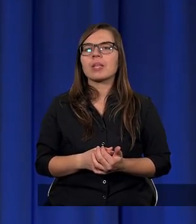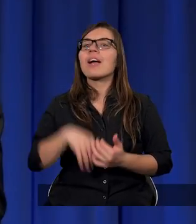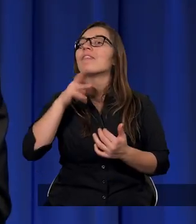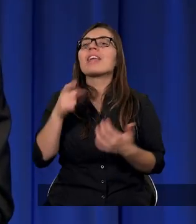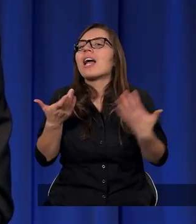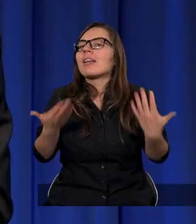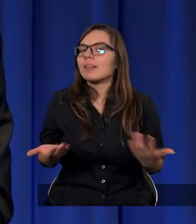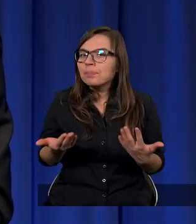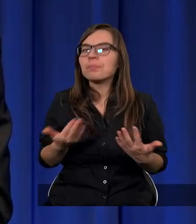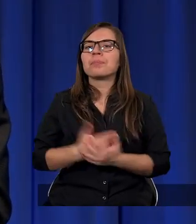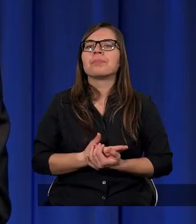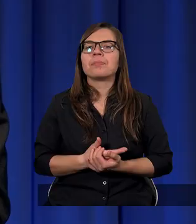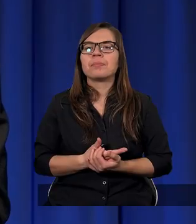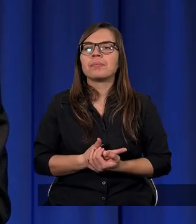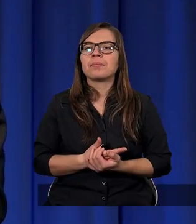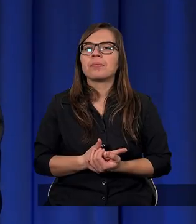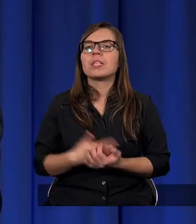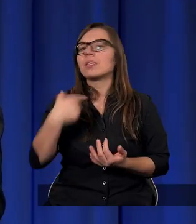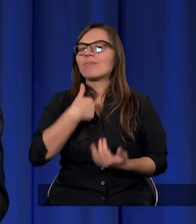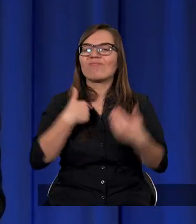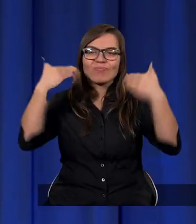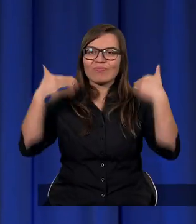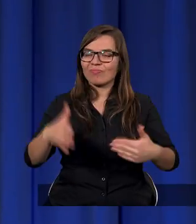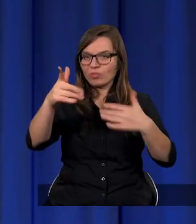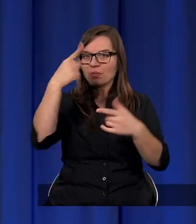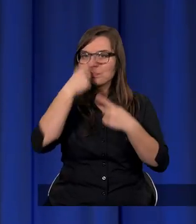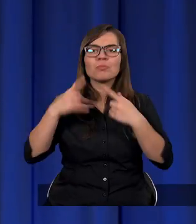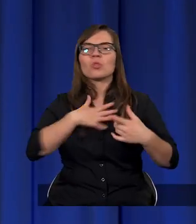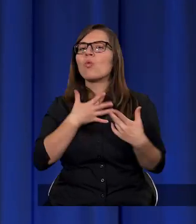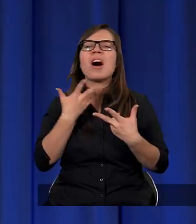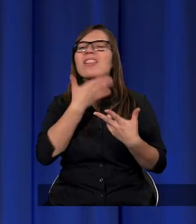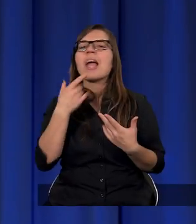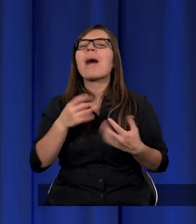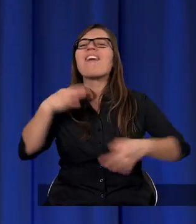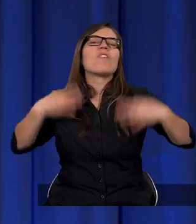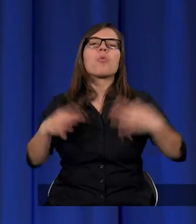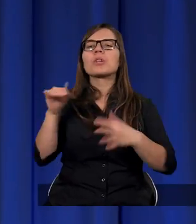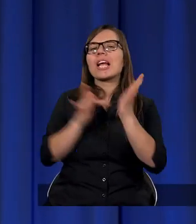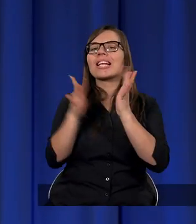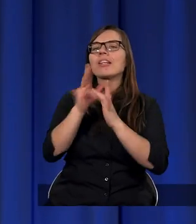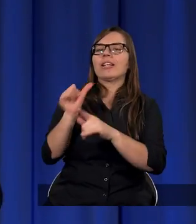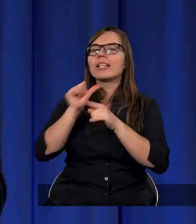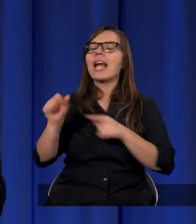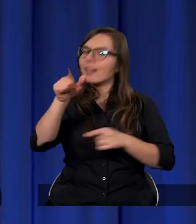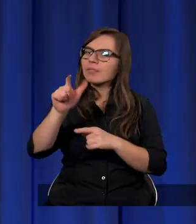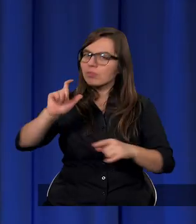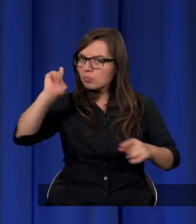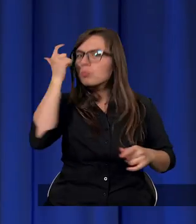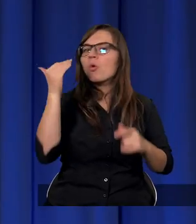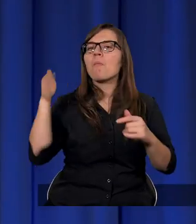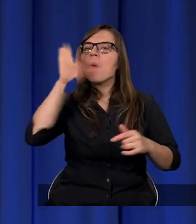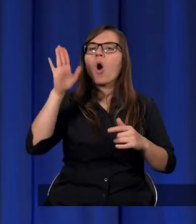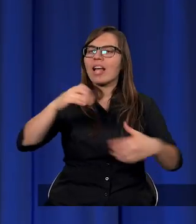Więc dla mnie nie ma wątpliwości co do tego, że Jezus Chrystus jest Bogiem